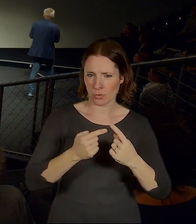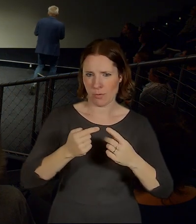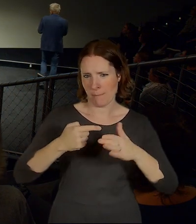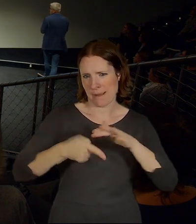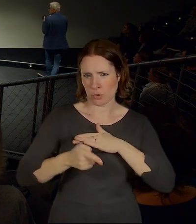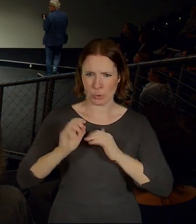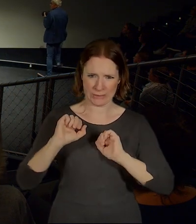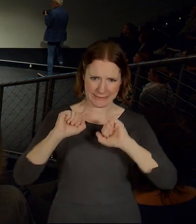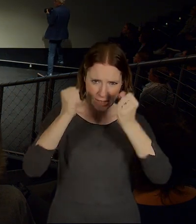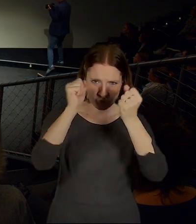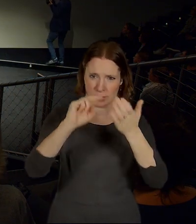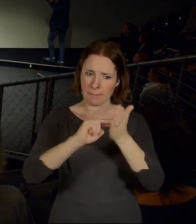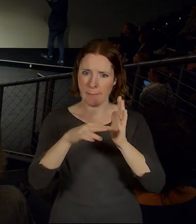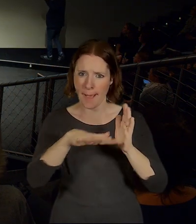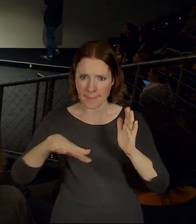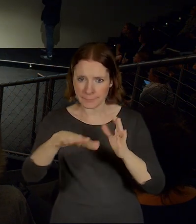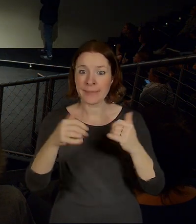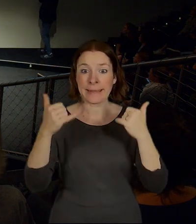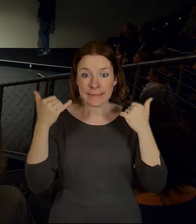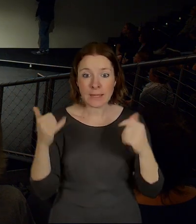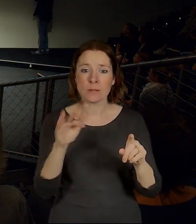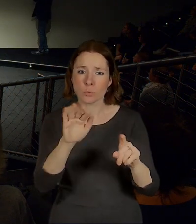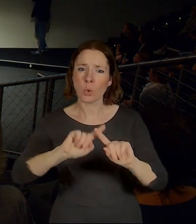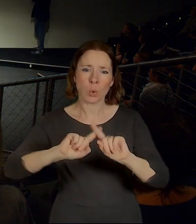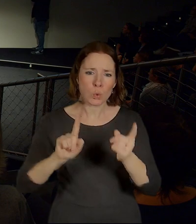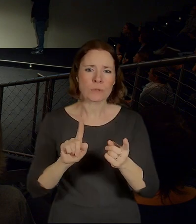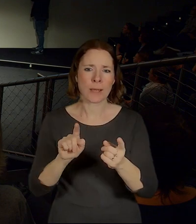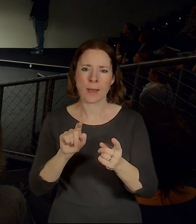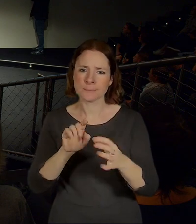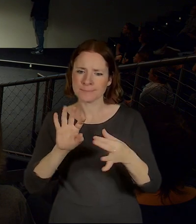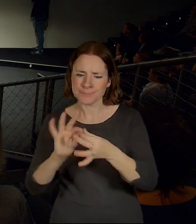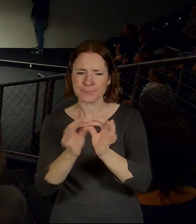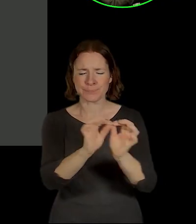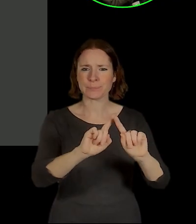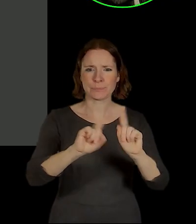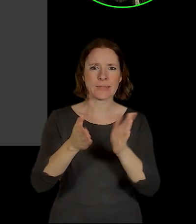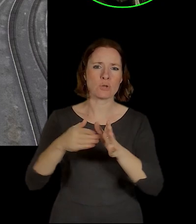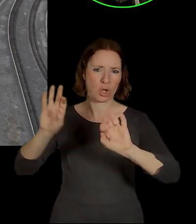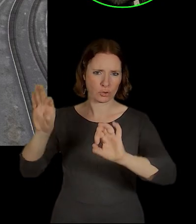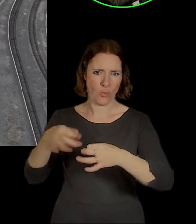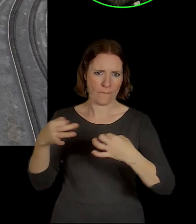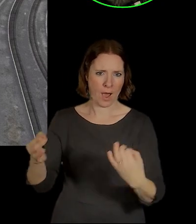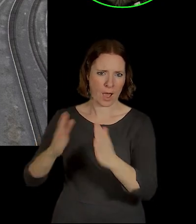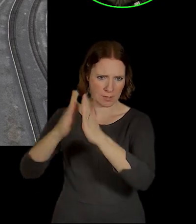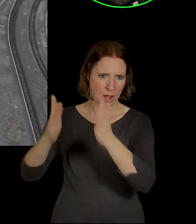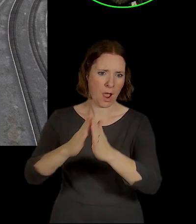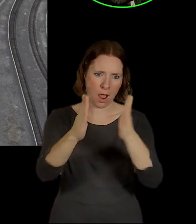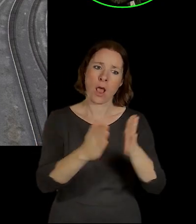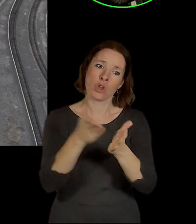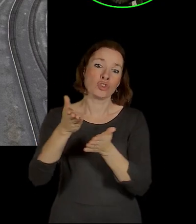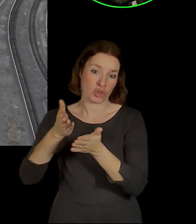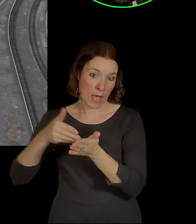kde se vlastně nachází několik brownfieldů, respektive továrních areálů, některé z nich jsou stále částečně činné,